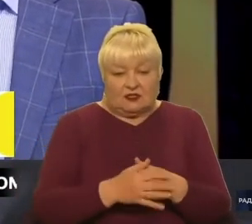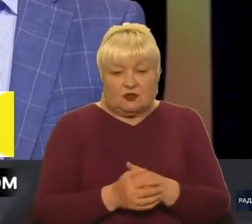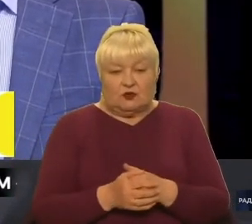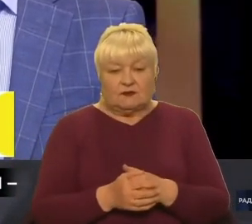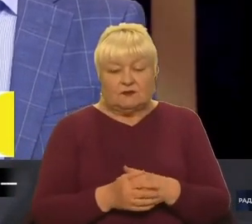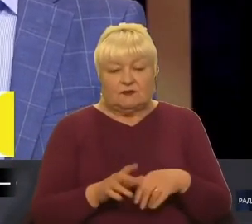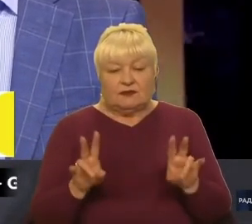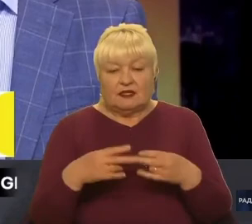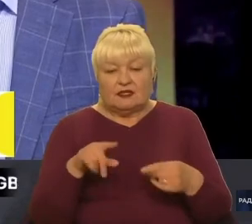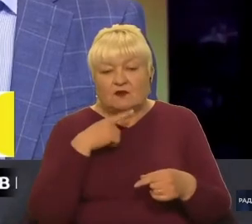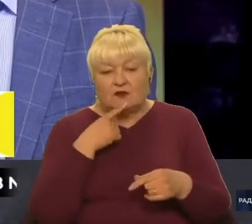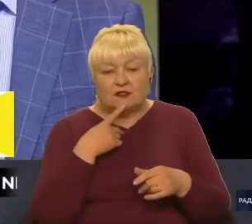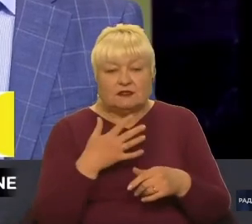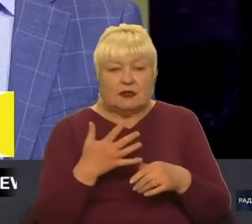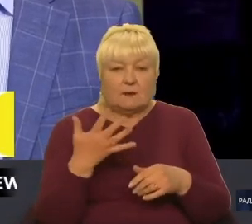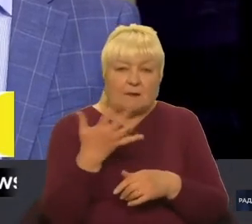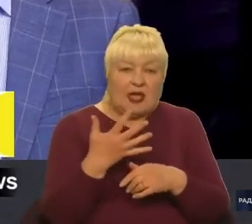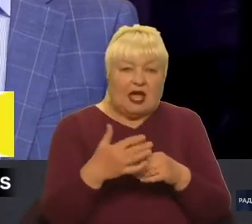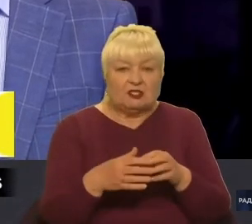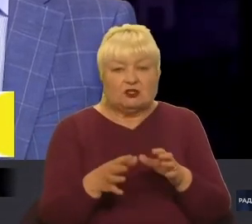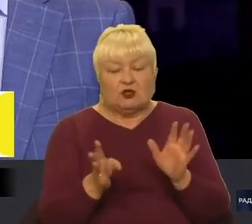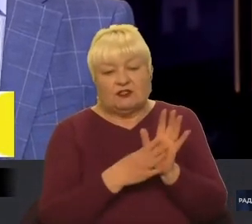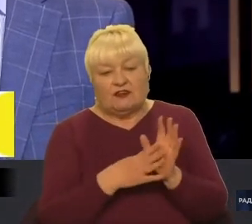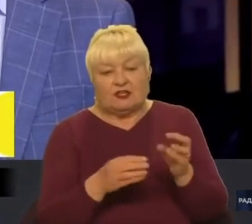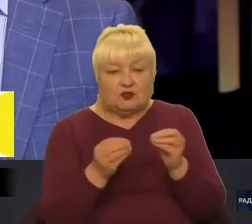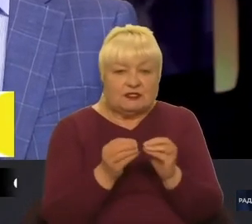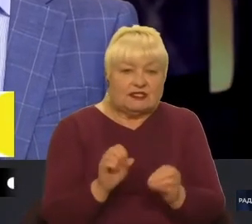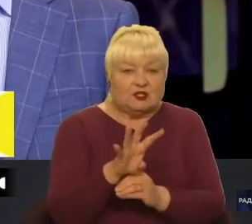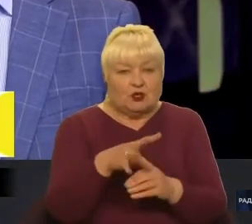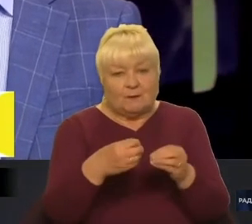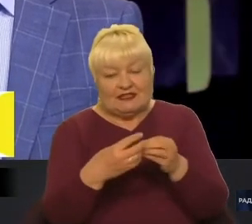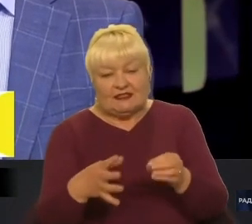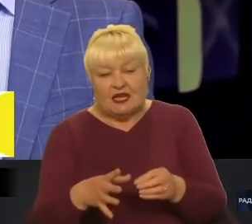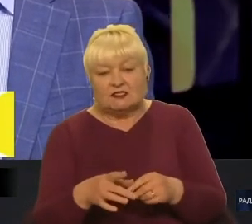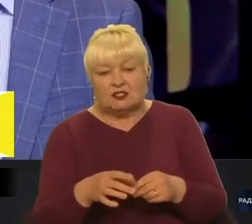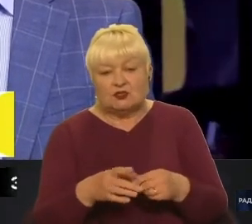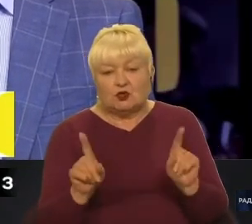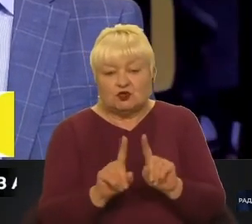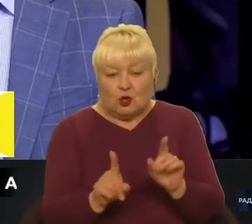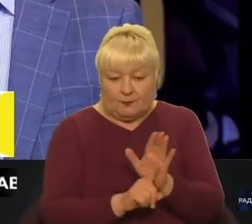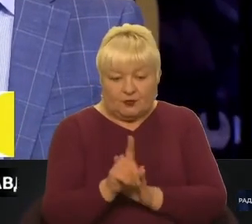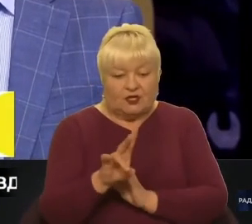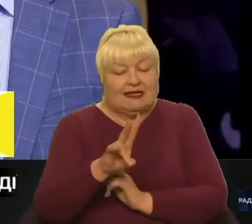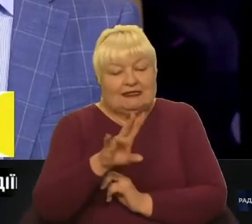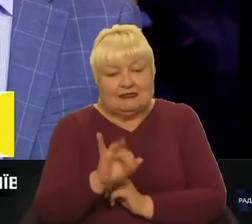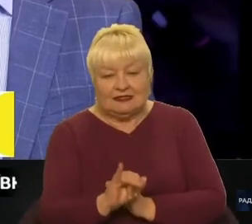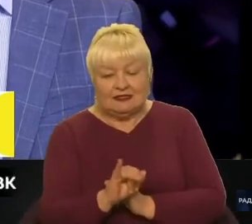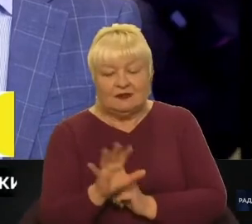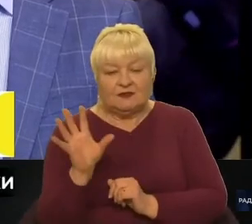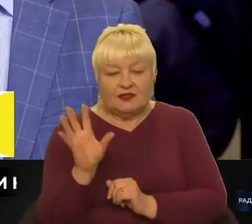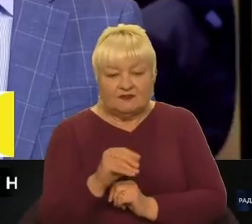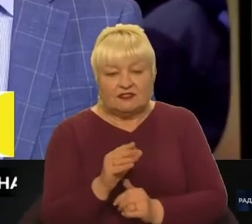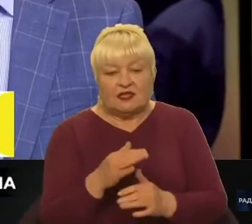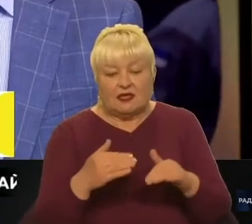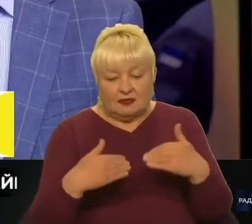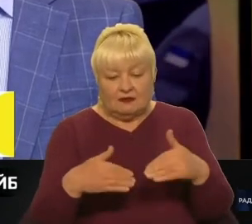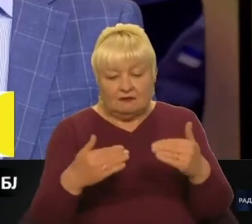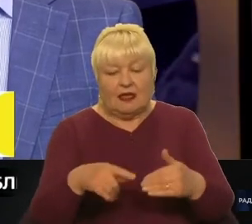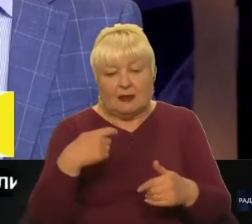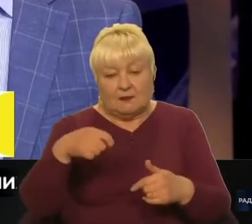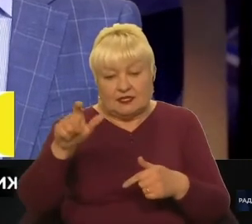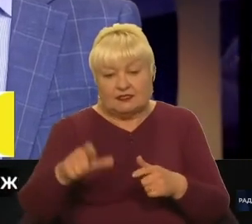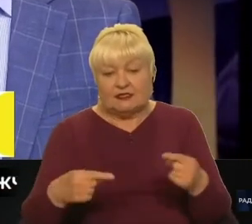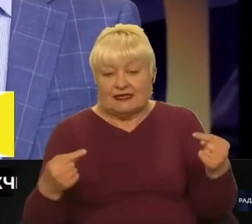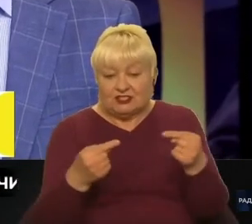5-го, 9-го, 13-го, 14-го, 15-го, щось почнеться. Ні, все йде. Тобто президент абсолютно чітко